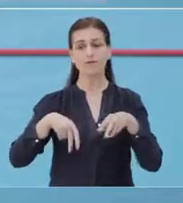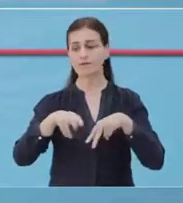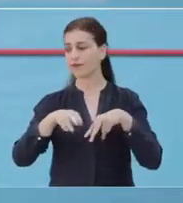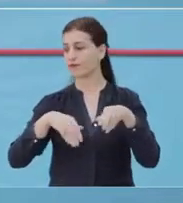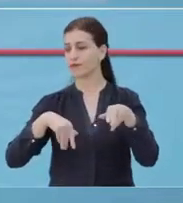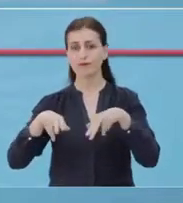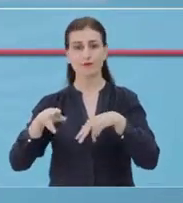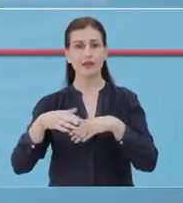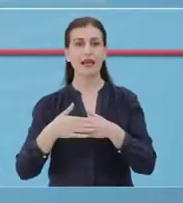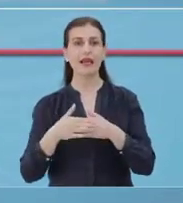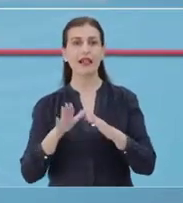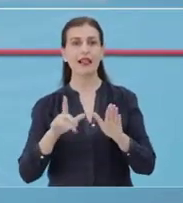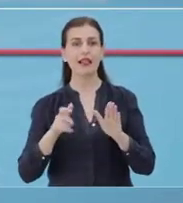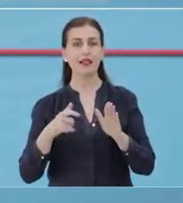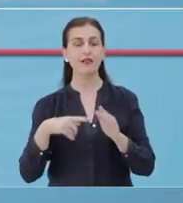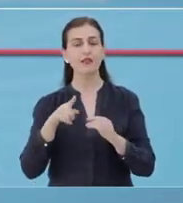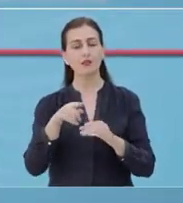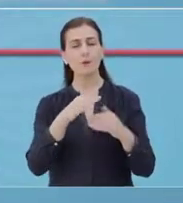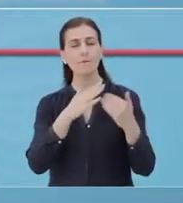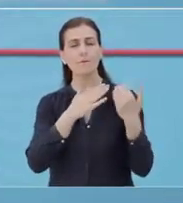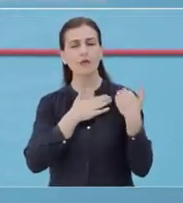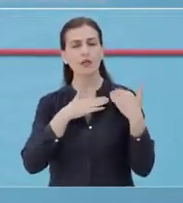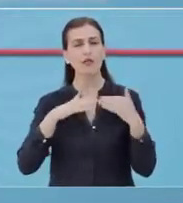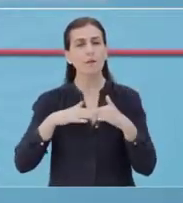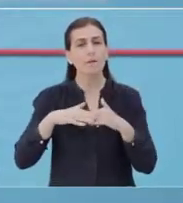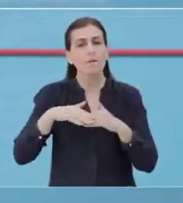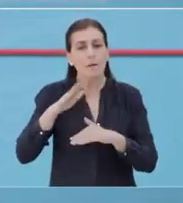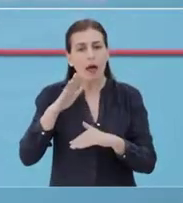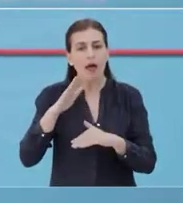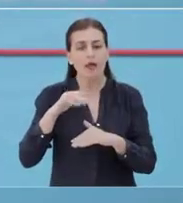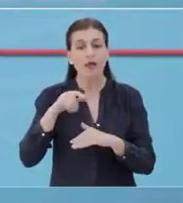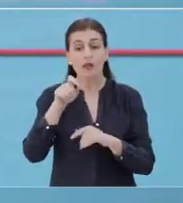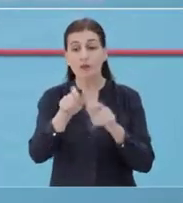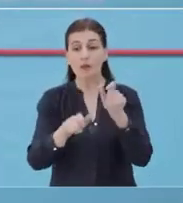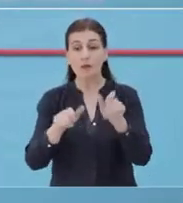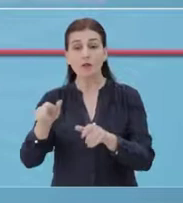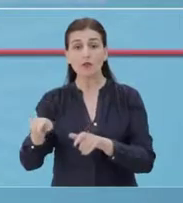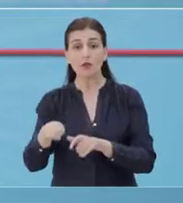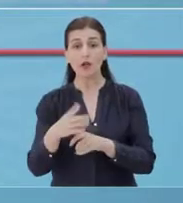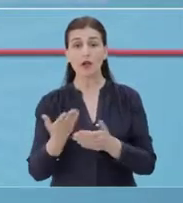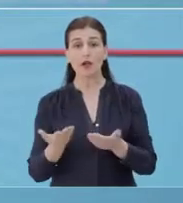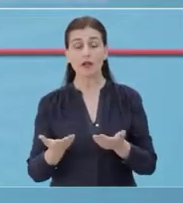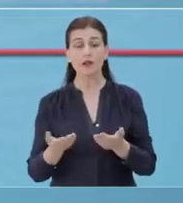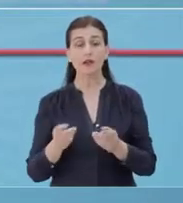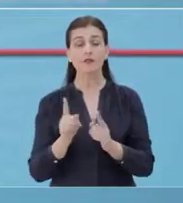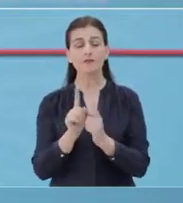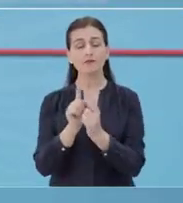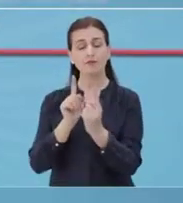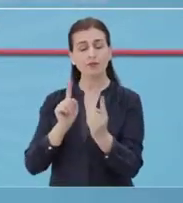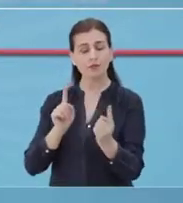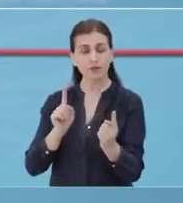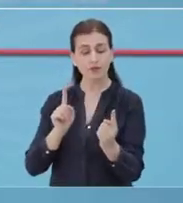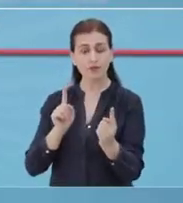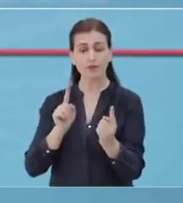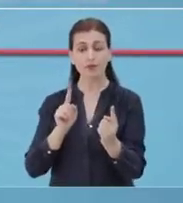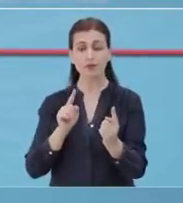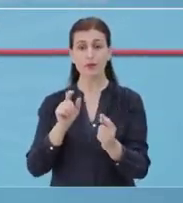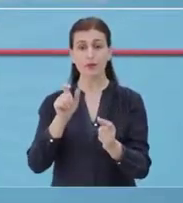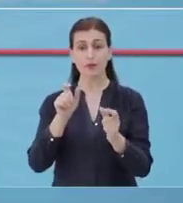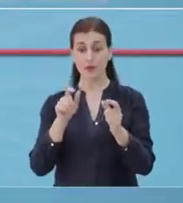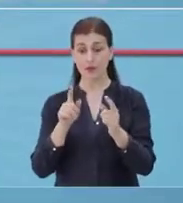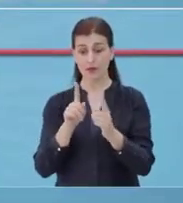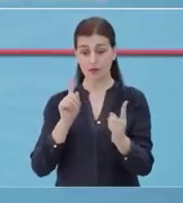i paket i masave, kërkot një përgjishmëri shumë e madhe nga anaj të gjithë qytetarve por të respektuar